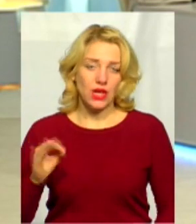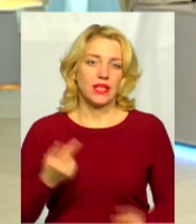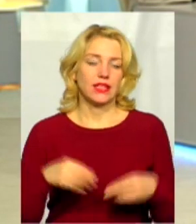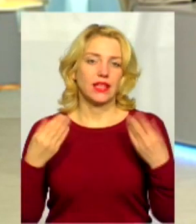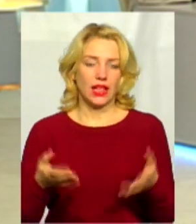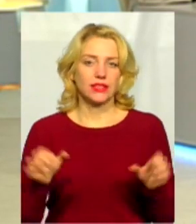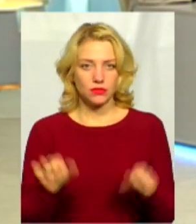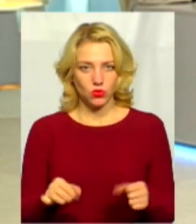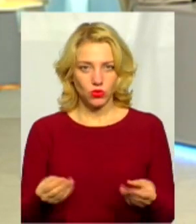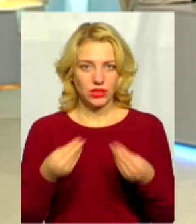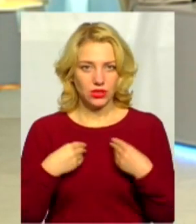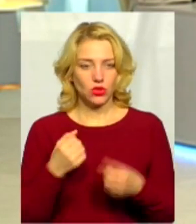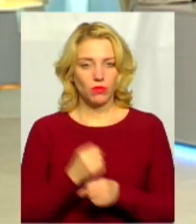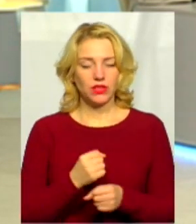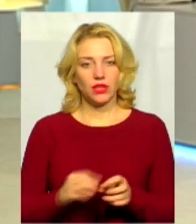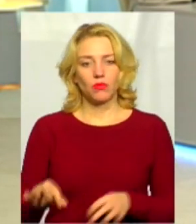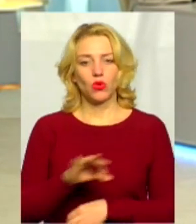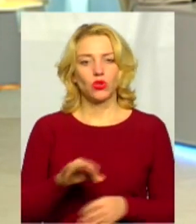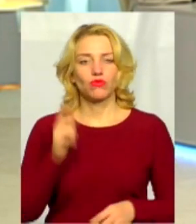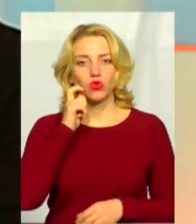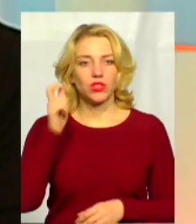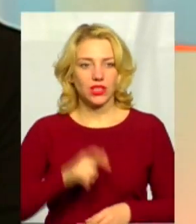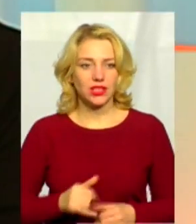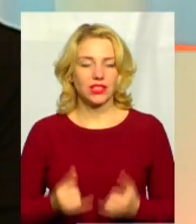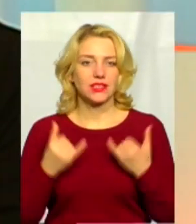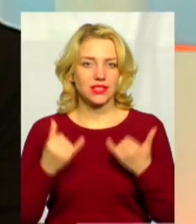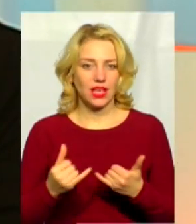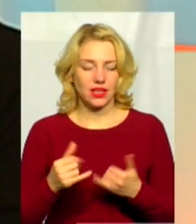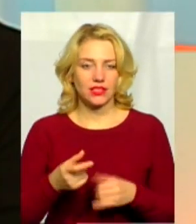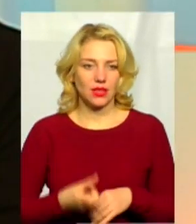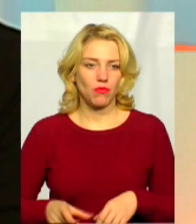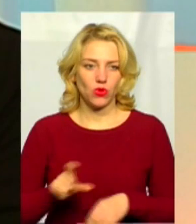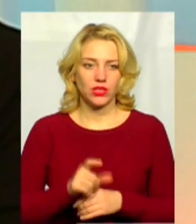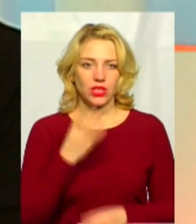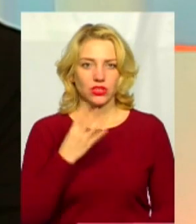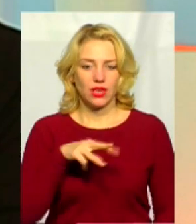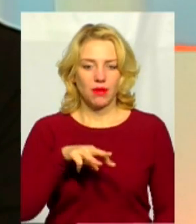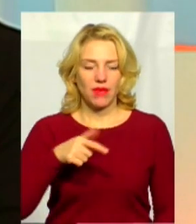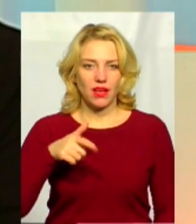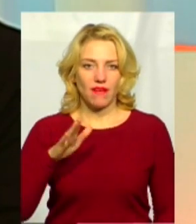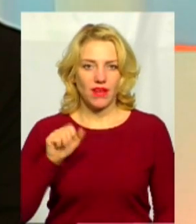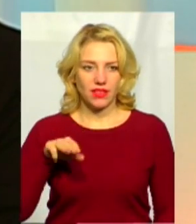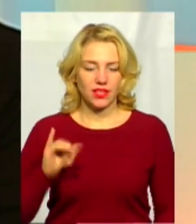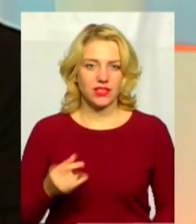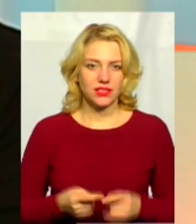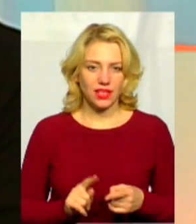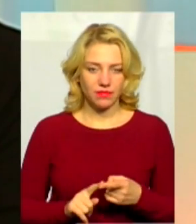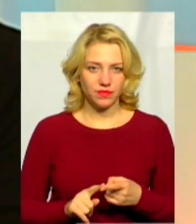зробити проєктів в Україні, саме зараз, понад 4 гігавати. Тобто це як